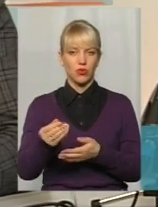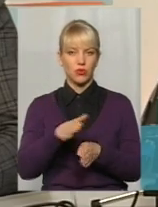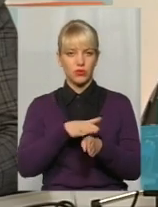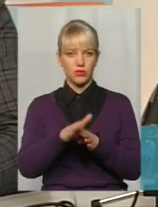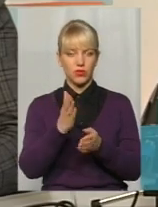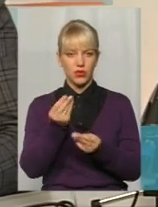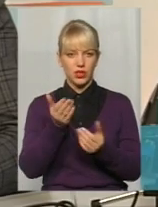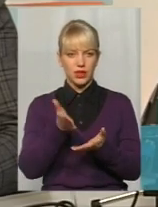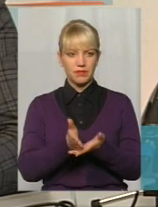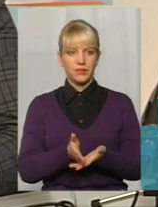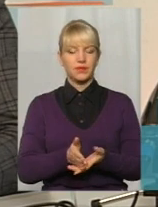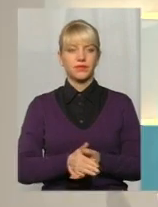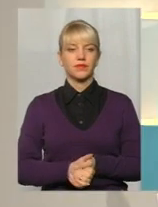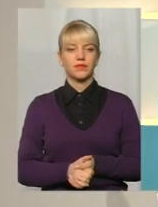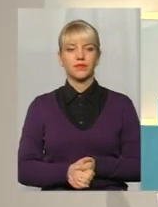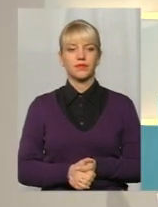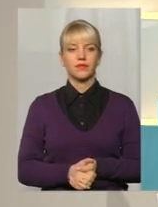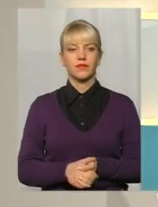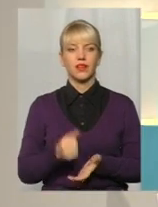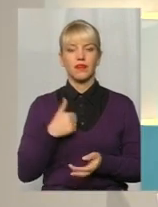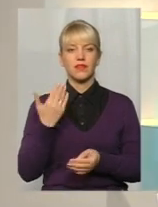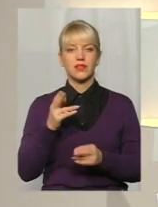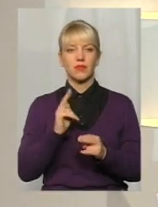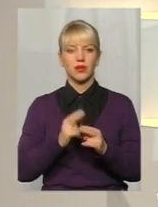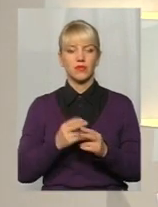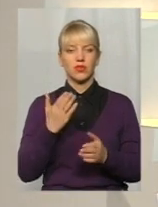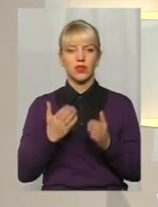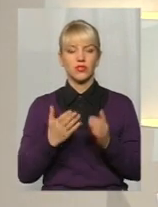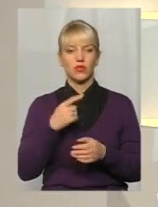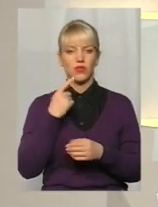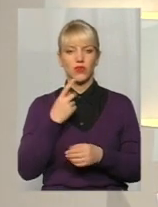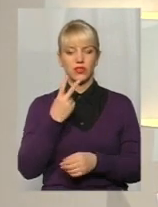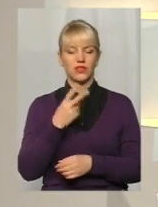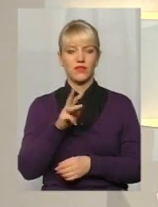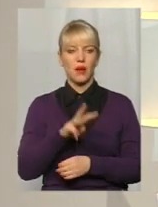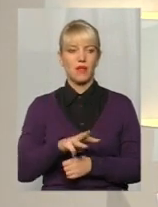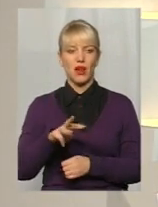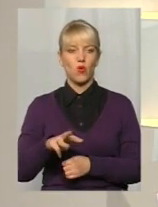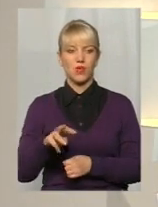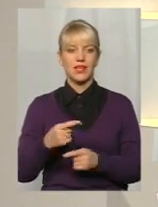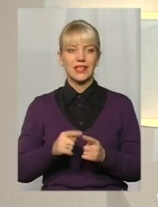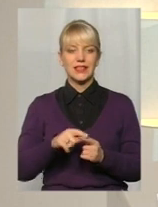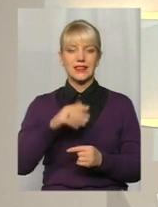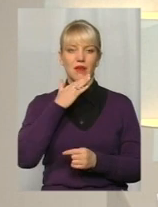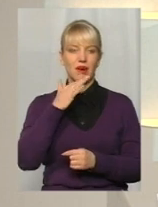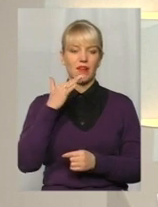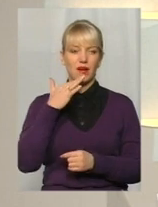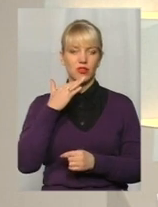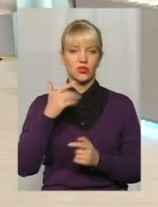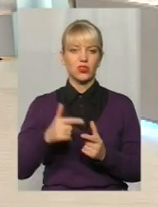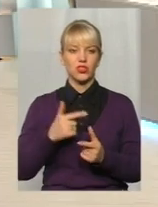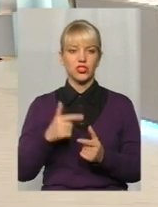тисяч виконавчих… Пані Олена, я вас перебігну, але все ж таки, якщо взяти оцих 2 мільйони, то це багато? Чи